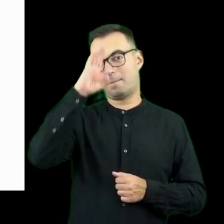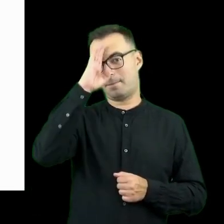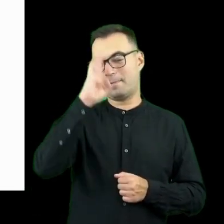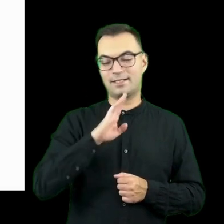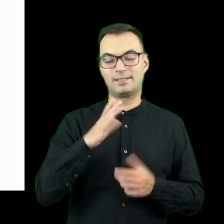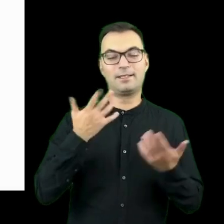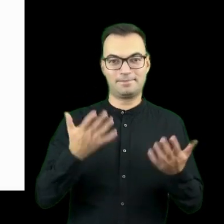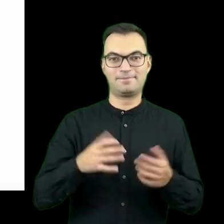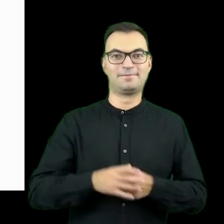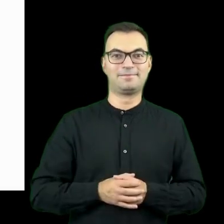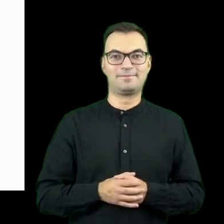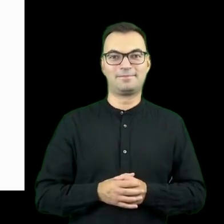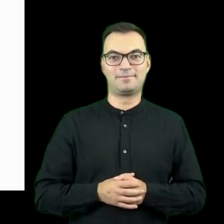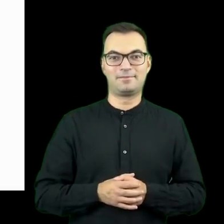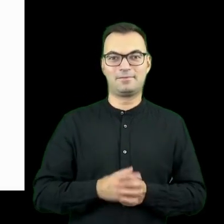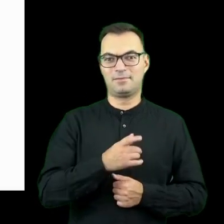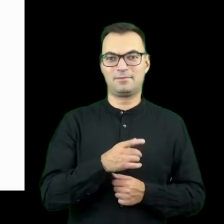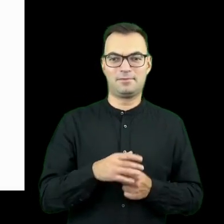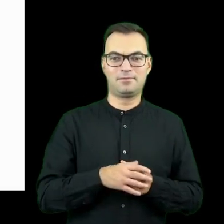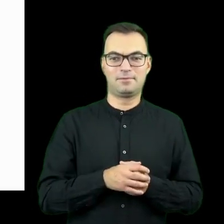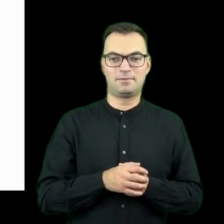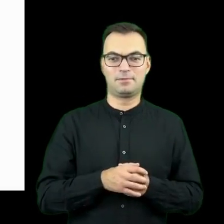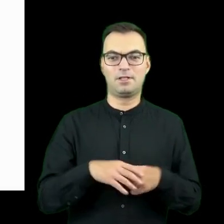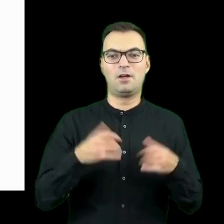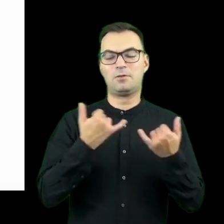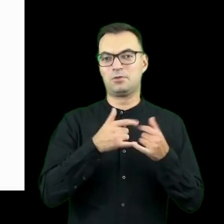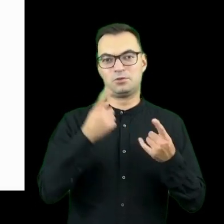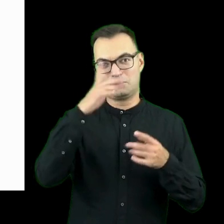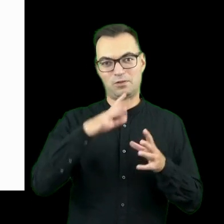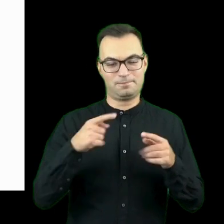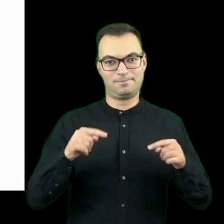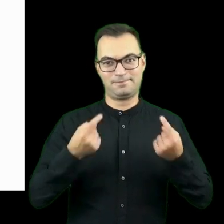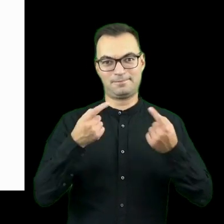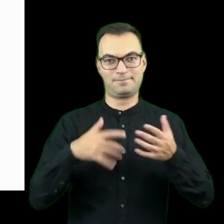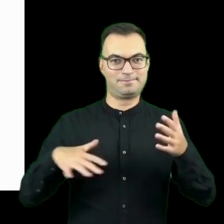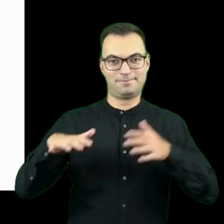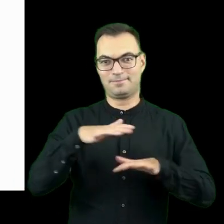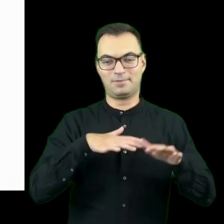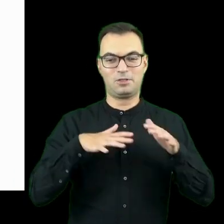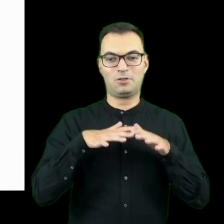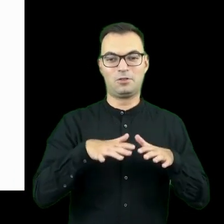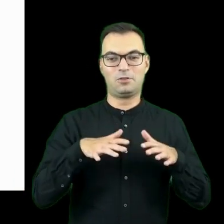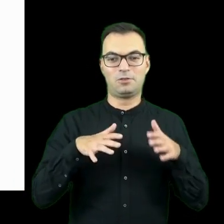brazylijski przykład. Brazylia jest dosyć spolaryzowanym społeczeństwem, które ma dużo,